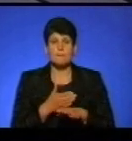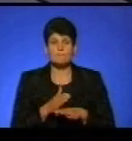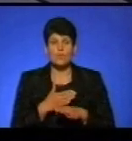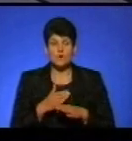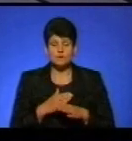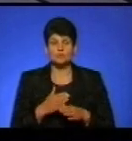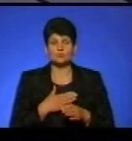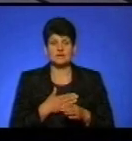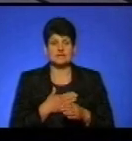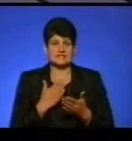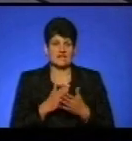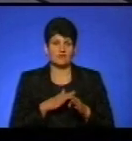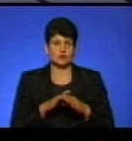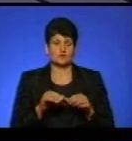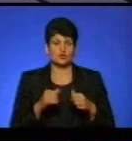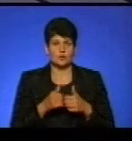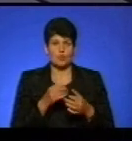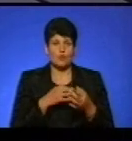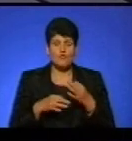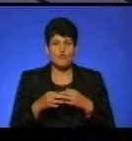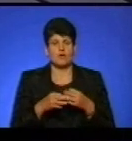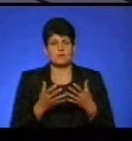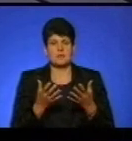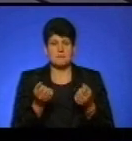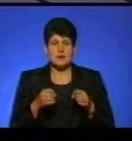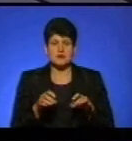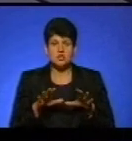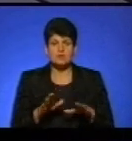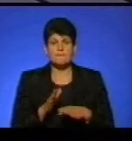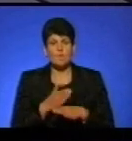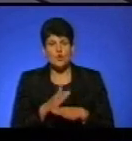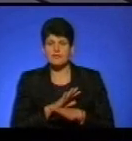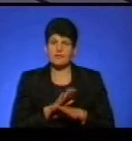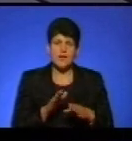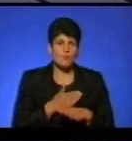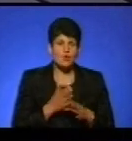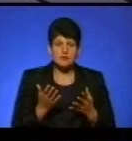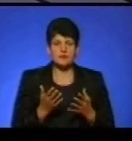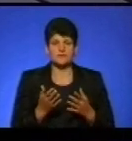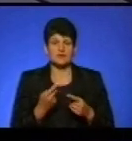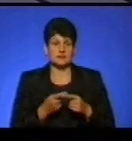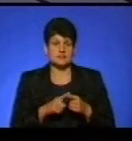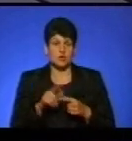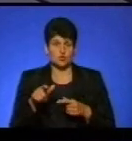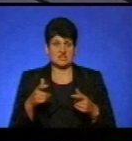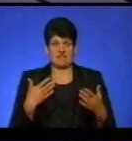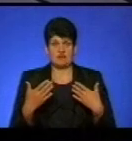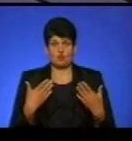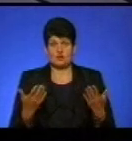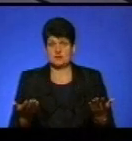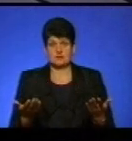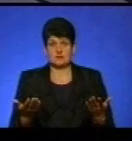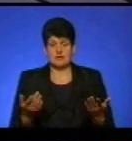в нас є виконавчий комітет. Ми скликаємо, ми обговорюємо, аналізуємо, приймаємо рішення, поділ чи не поділ. Тобто, це чисто людські відносини, і не більше.